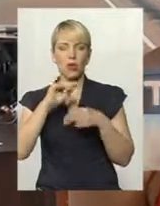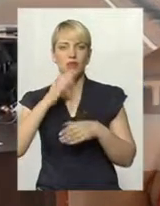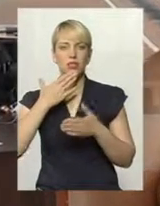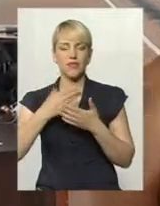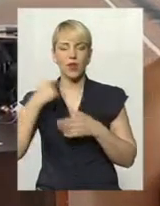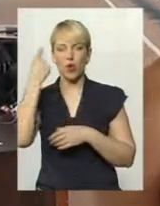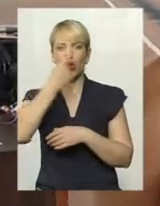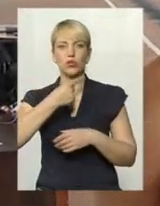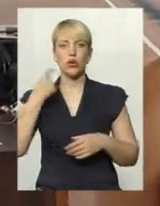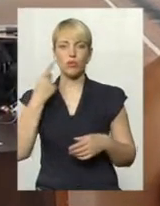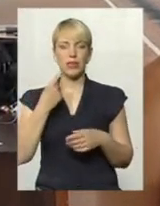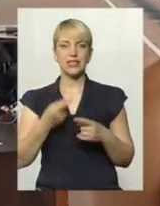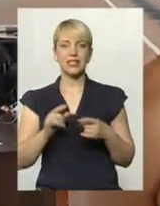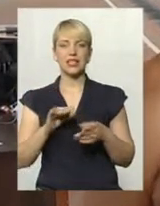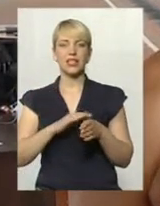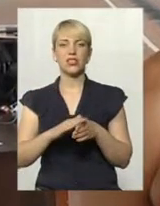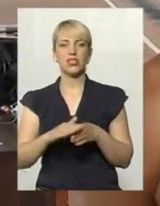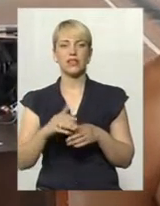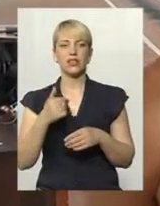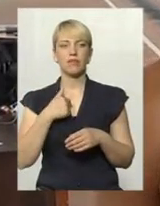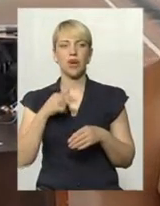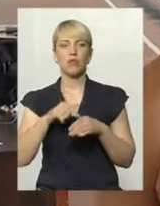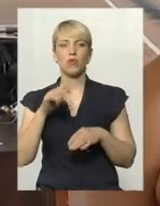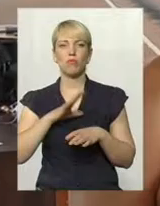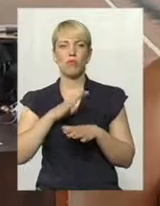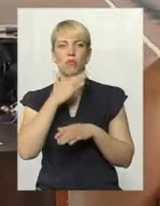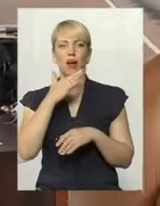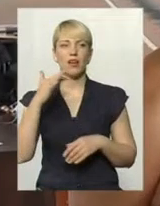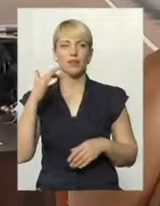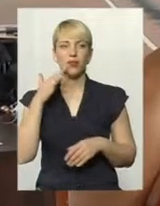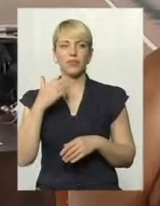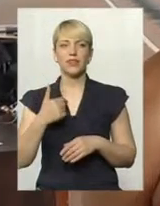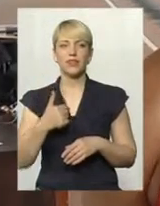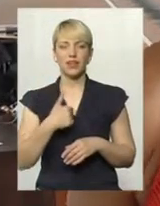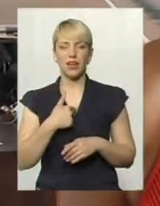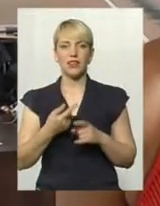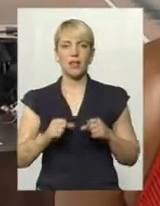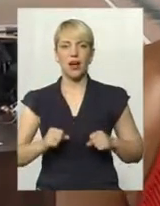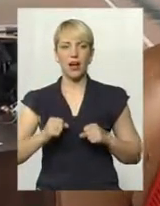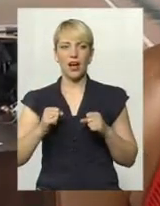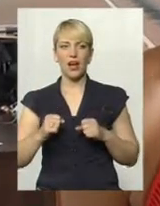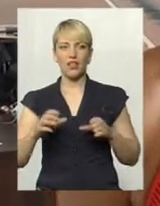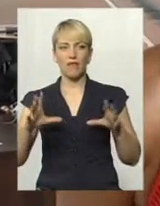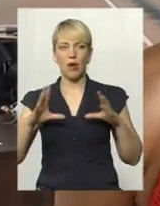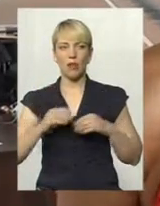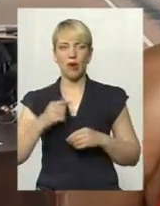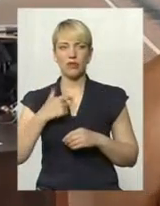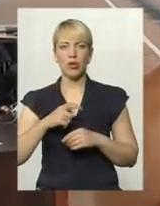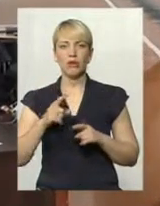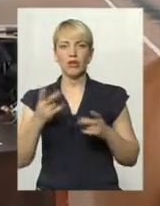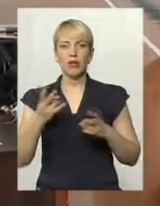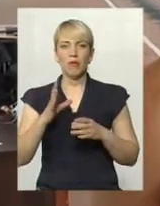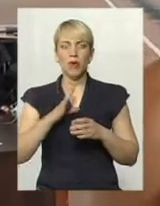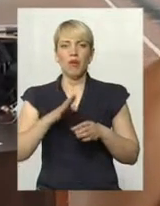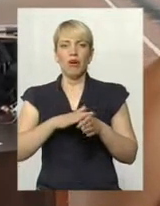особистий і хоч трішки реалізувати себе, мене емоцій було просто неймовірно багато, я їх намагалась вгамувати в собі, тому що ще потрібно було